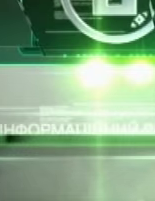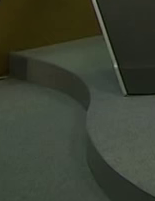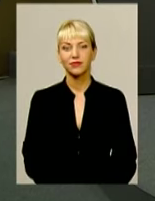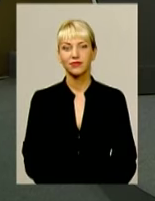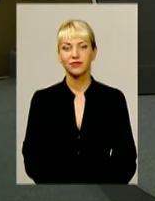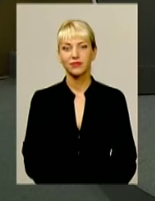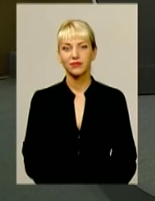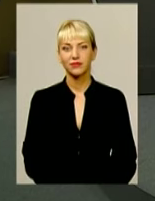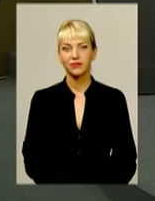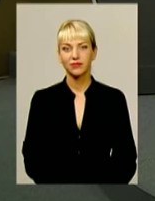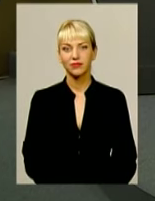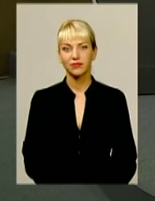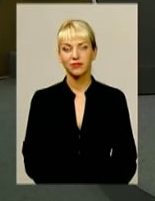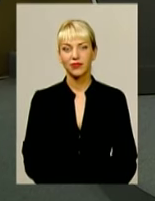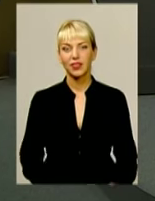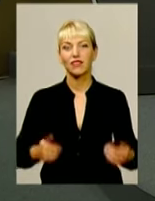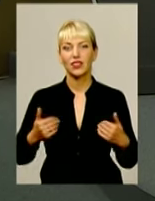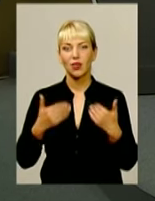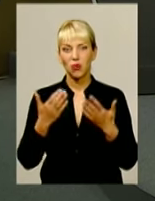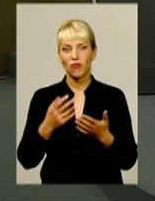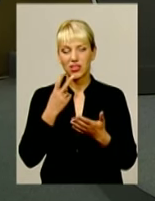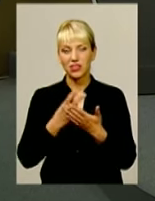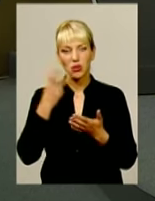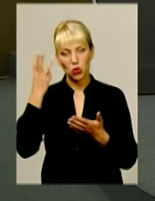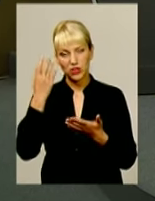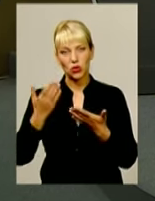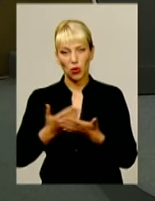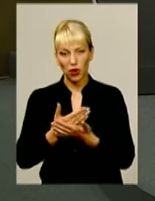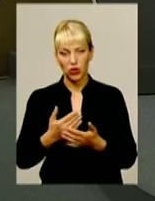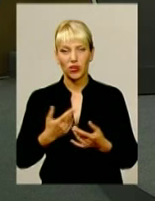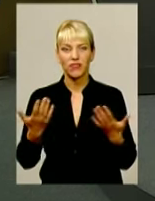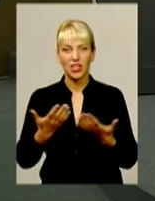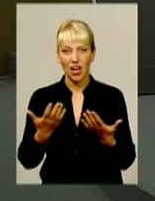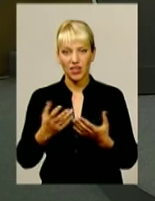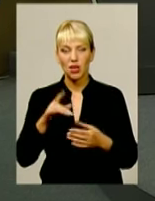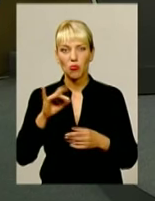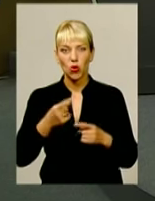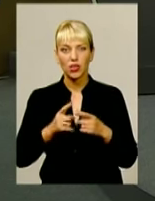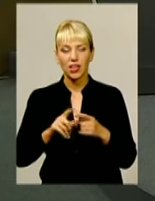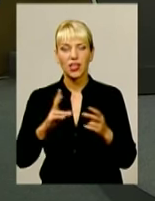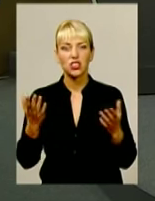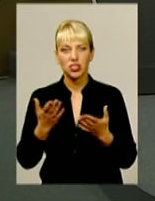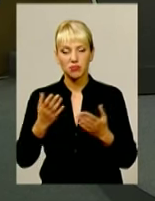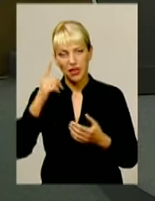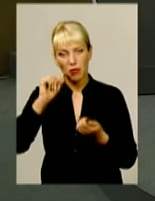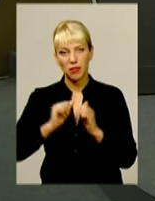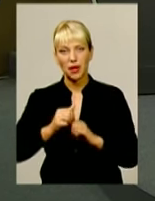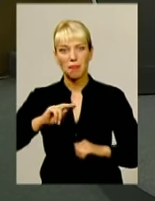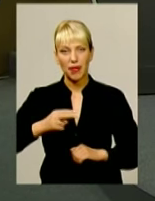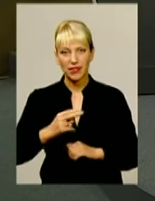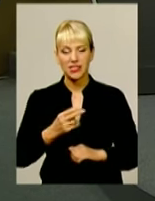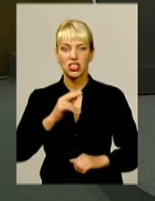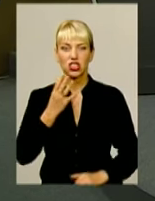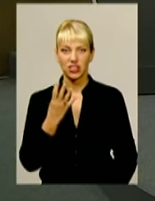Музика Вітаємо вас в ефірі «Подільська панорама», якій про те, чим запам'ятається нам п'ятниця,